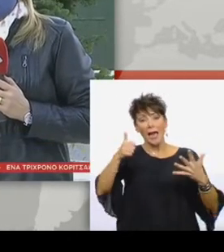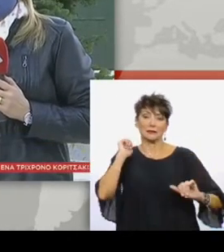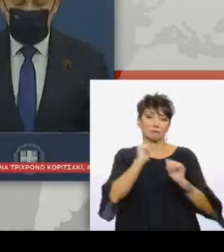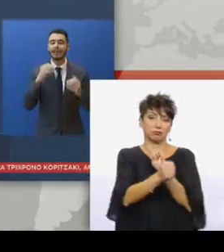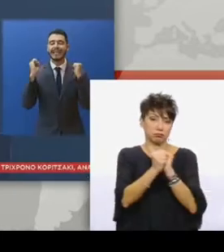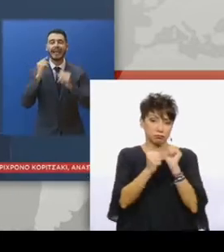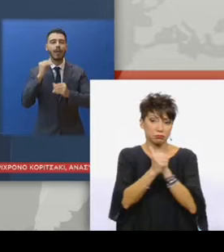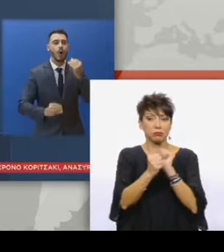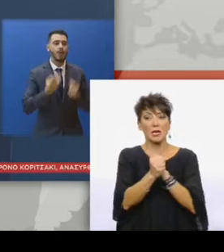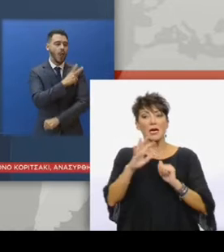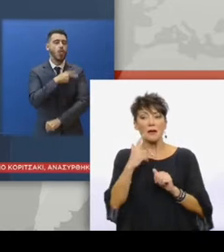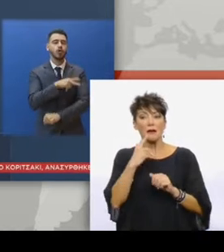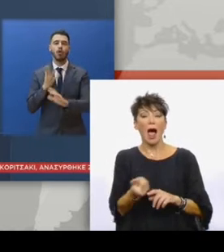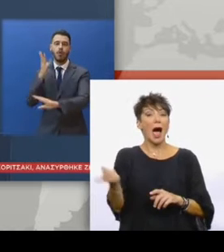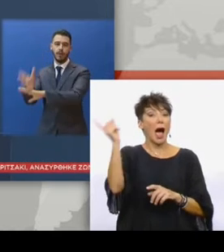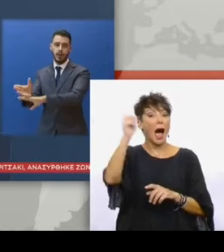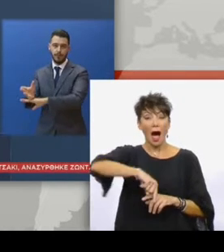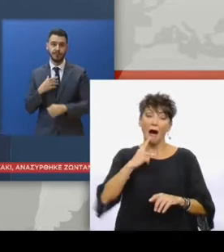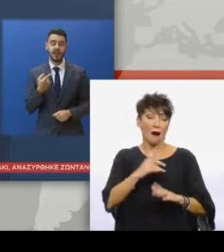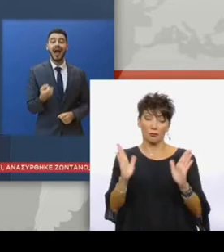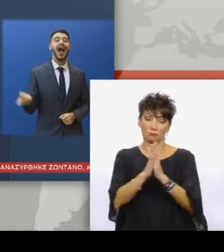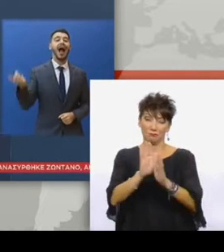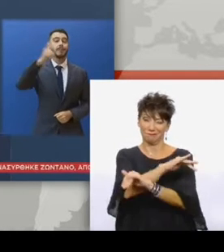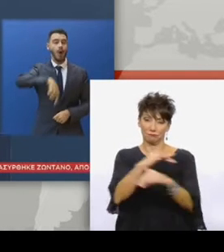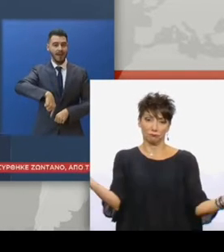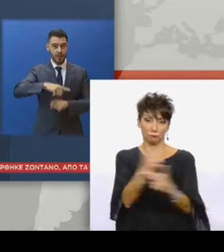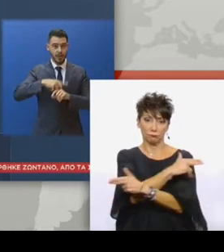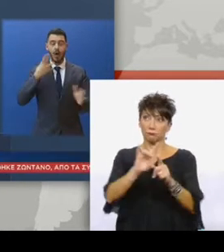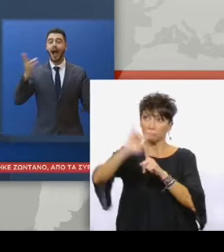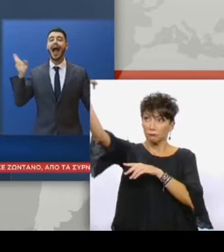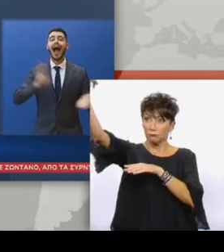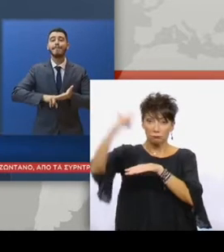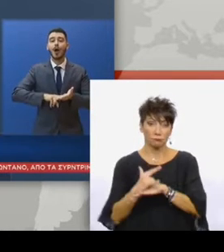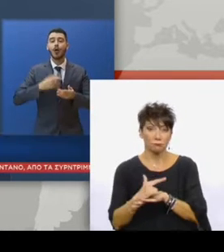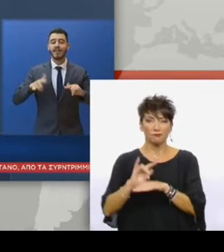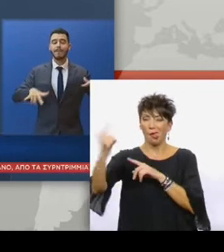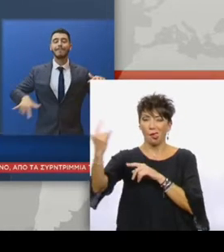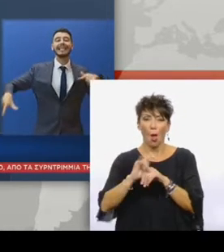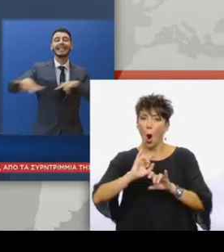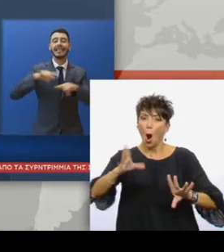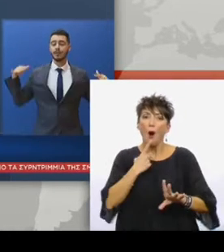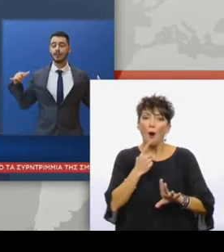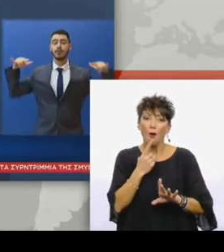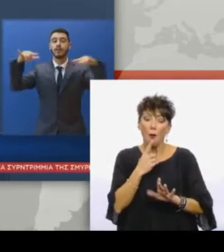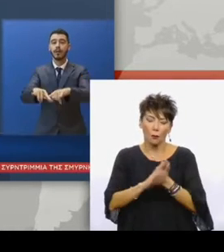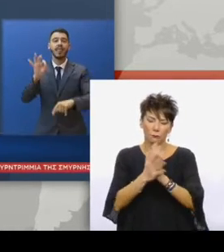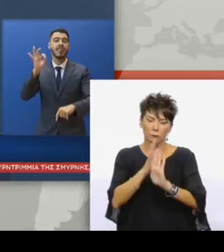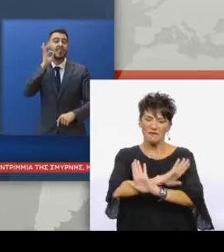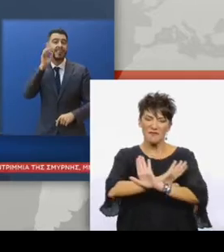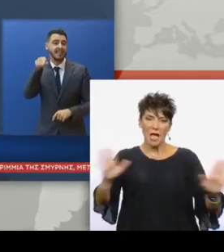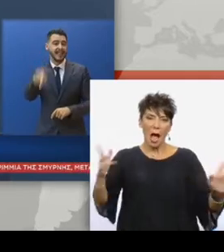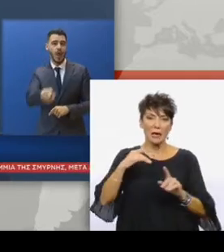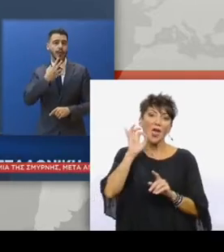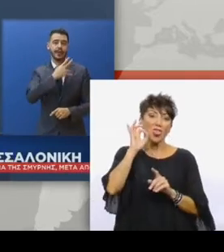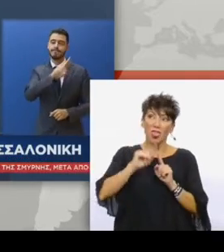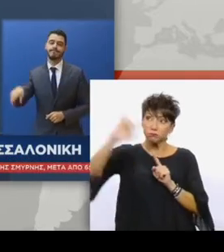άθληση. Απαγορεύονται από αύριο οι εσωτερικές και διεθνείς πτήσεις για μη ουσιώδης λόγους από και προς το